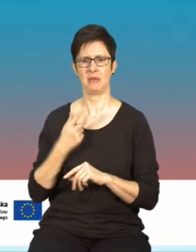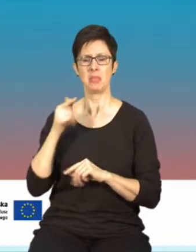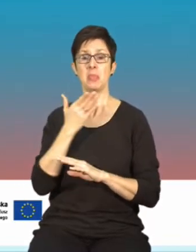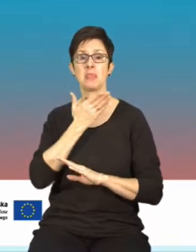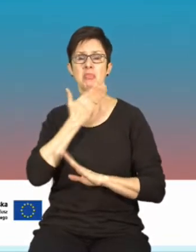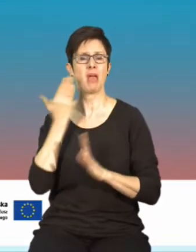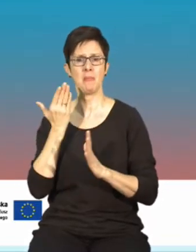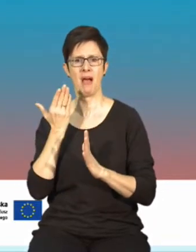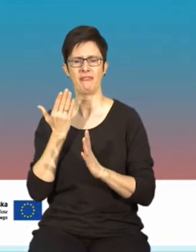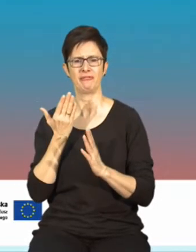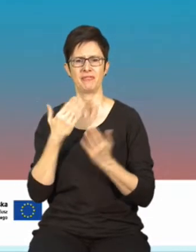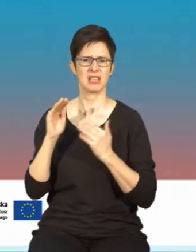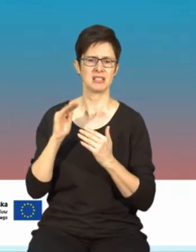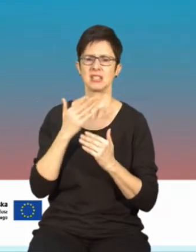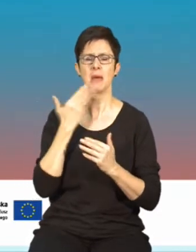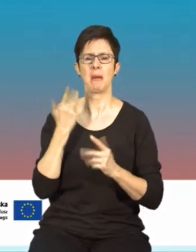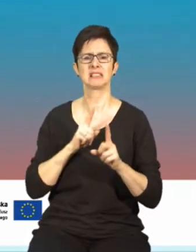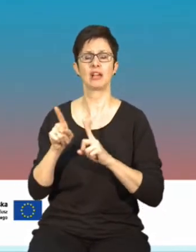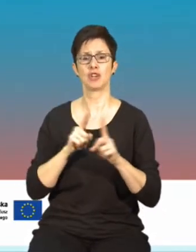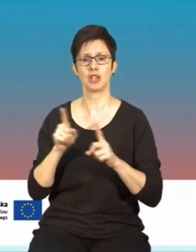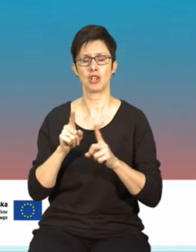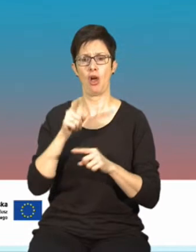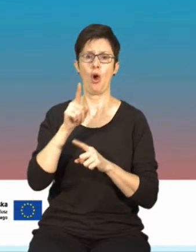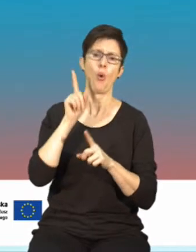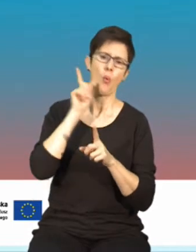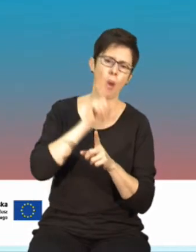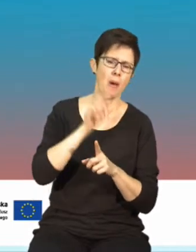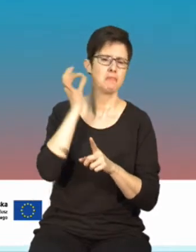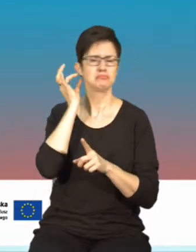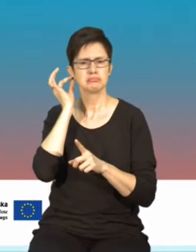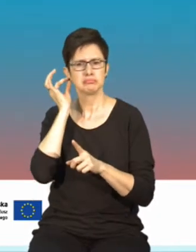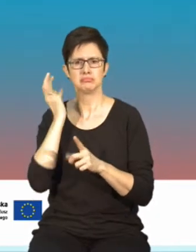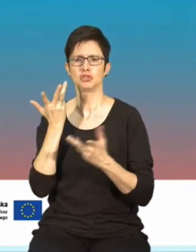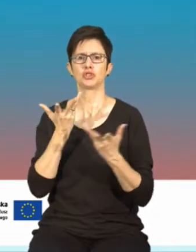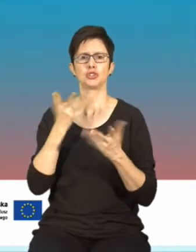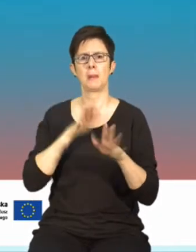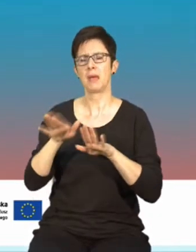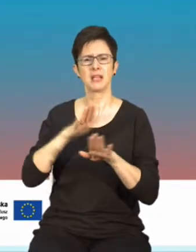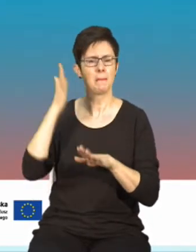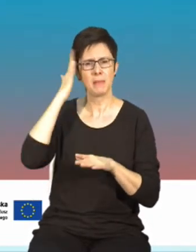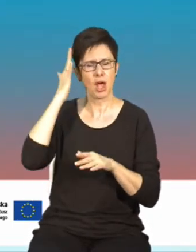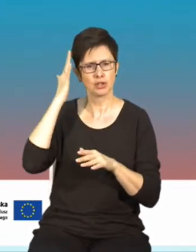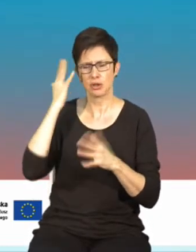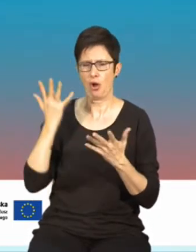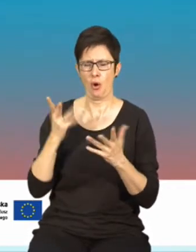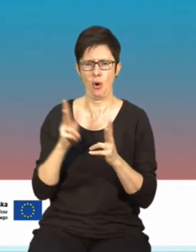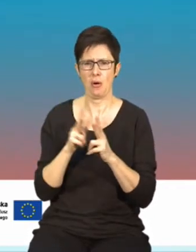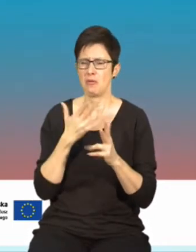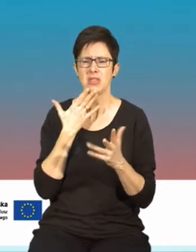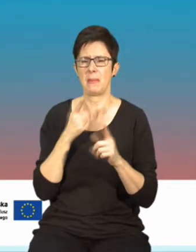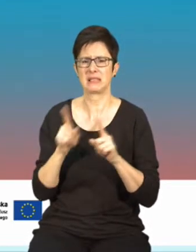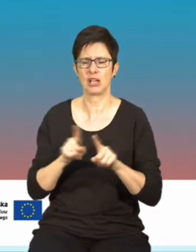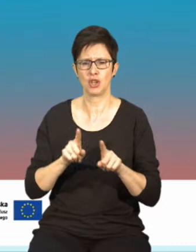większego znaczenia, czy płeć, czy miejsce zamieszkania ankietowanych.